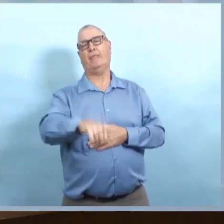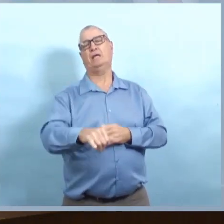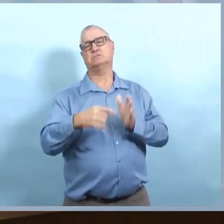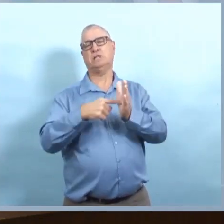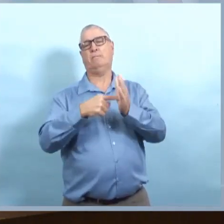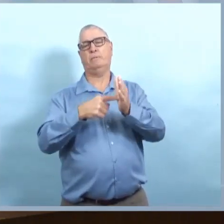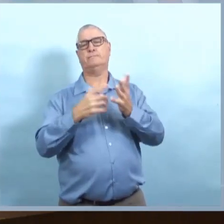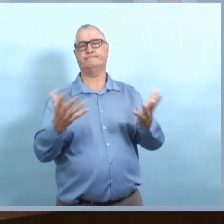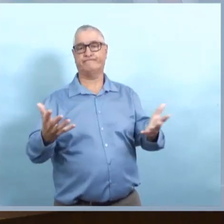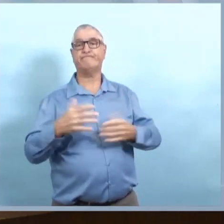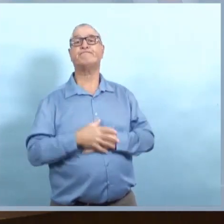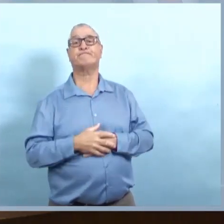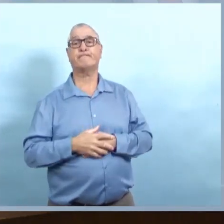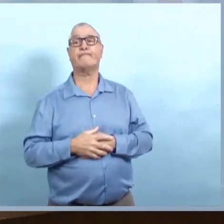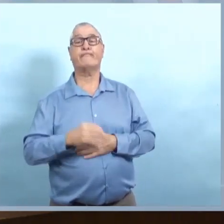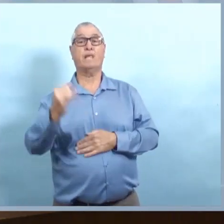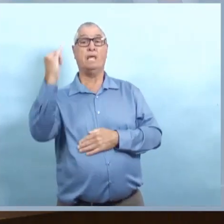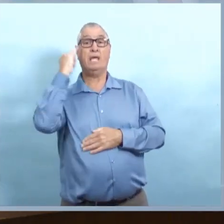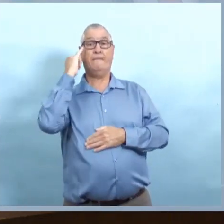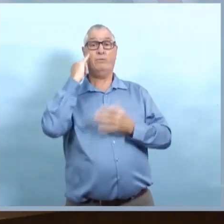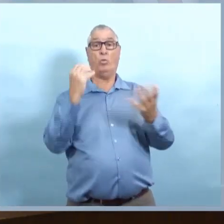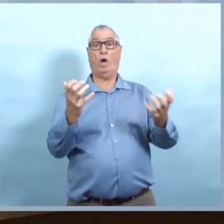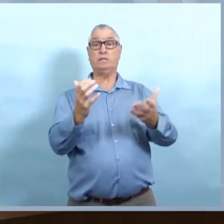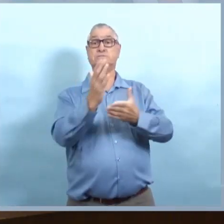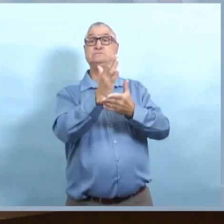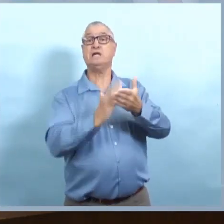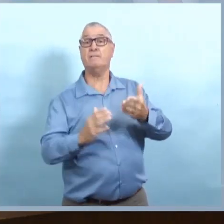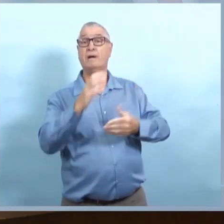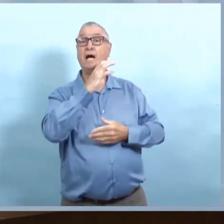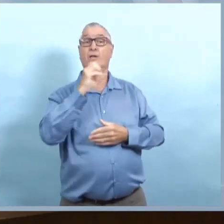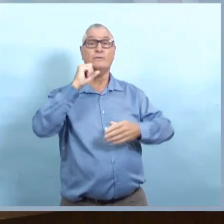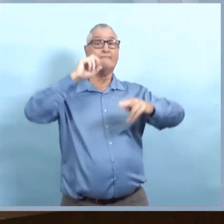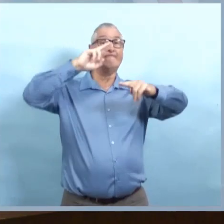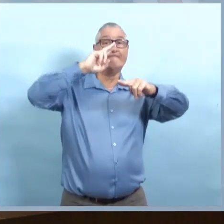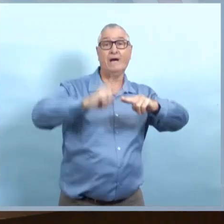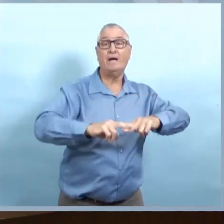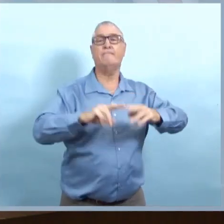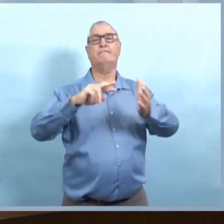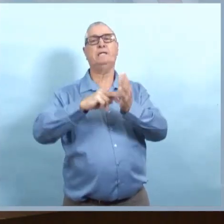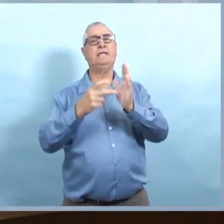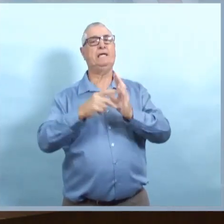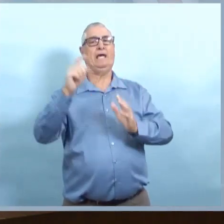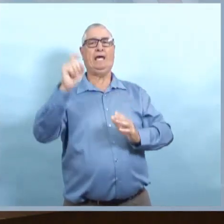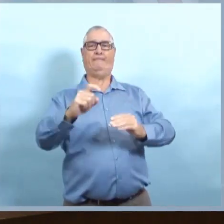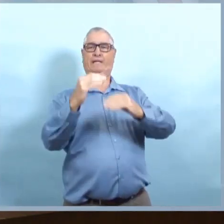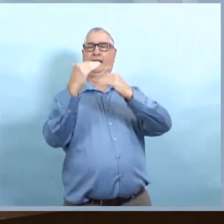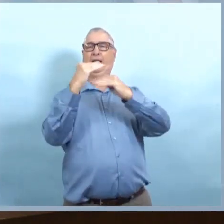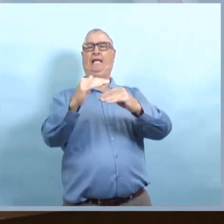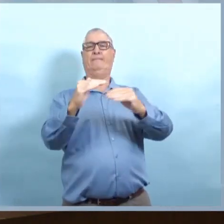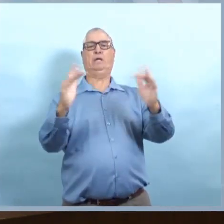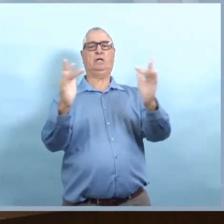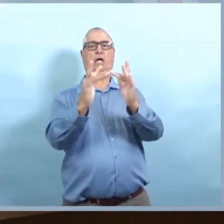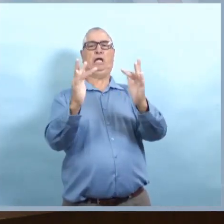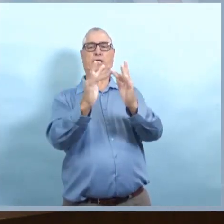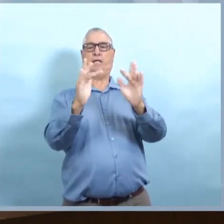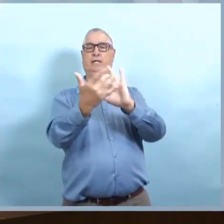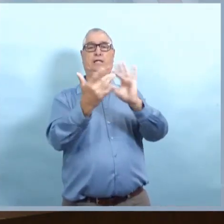le nombre de contacts. Les gens qui prévoient des rassemblements doivent certainement suivre les ordres de santé publique.